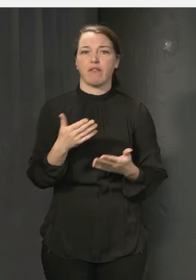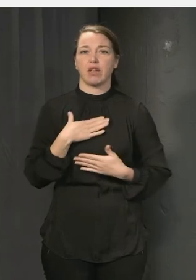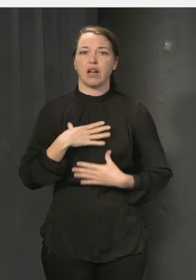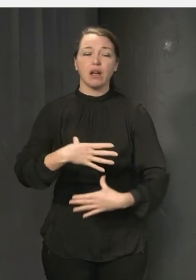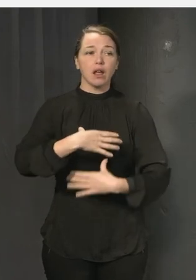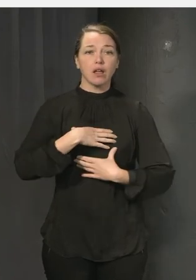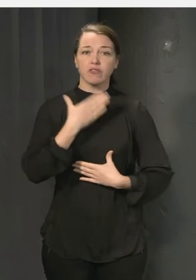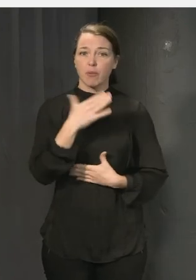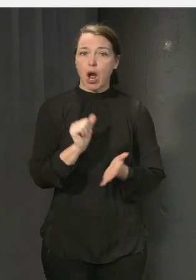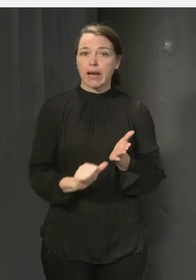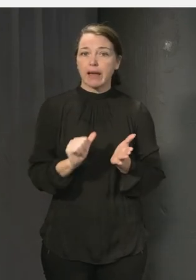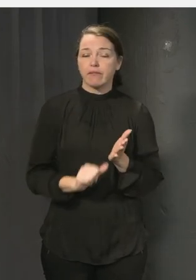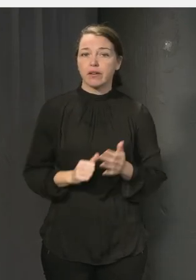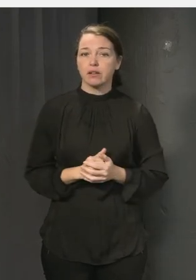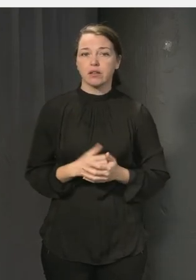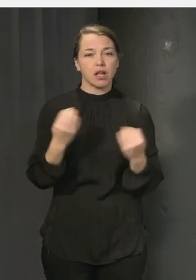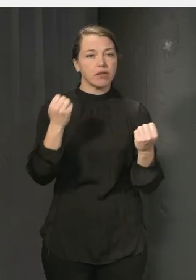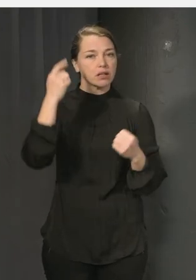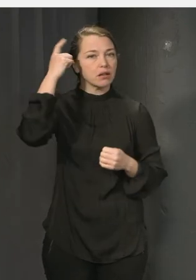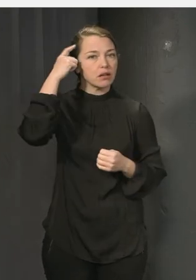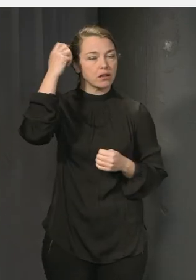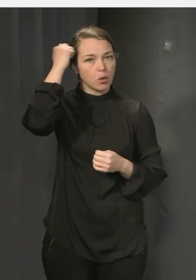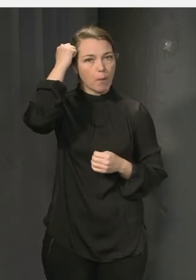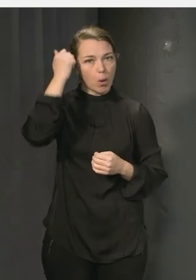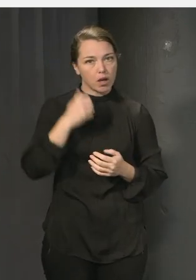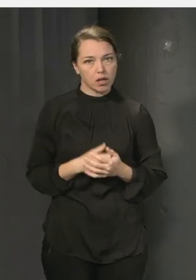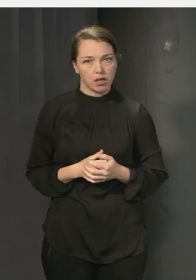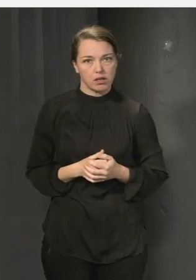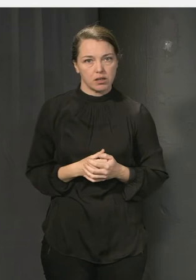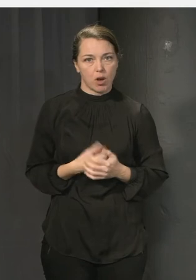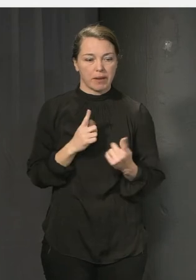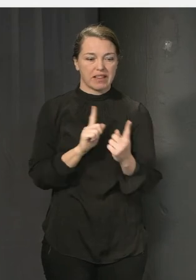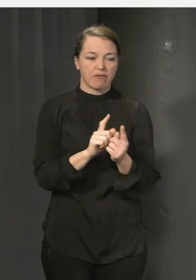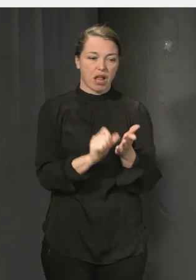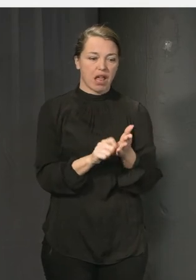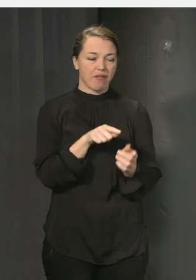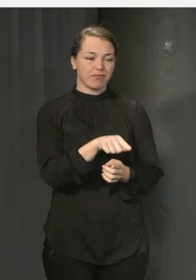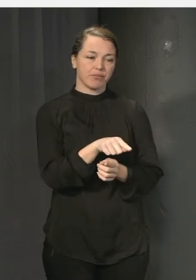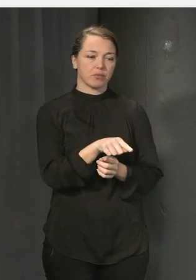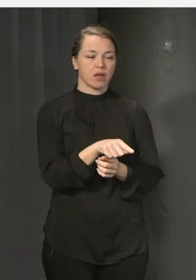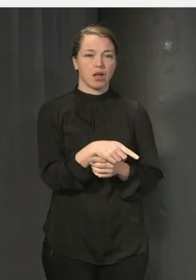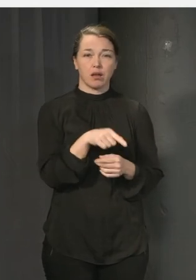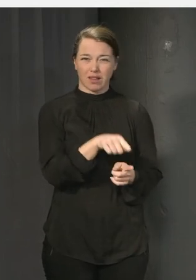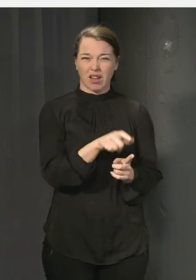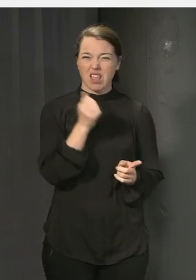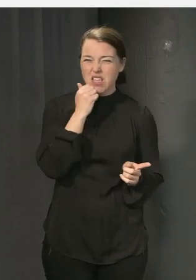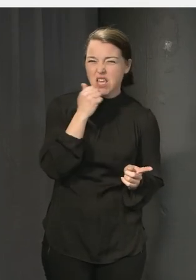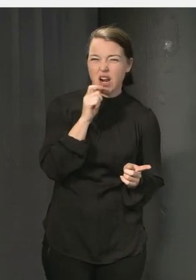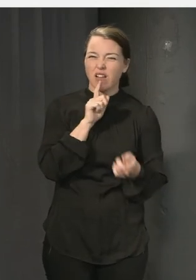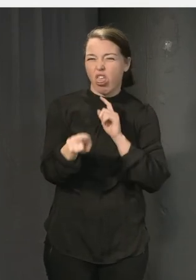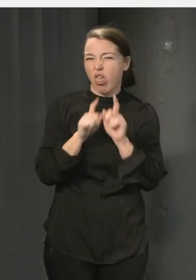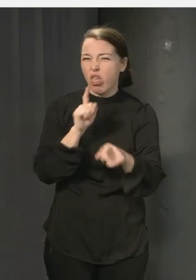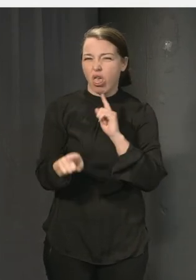och det där är väldigt viktigt att ha med sig att även när man stöter på den där eleven som är taskig säger elaka